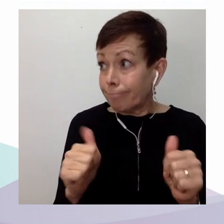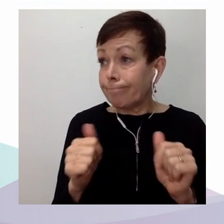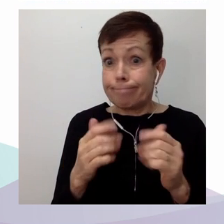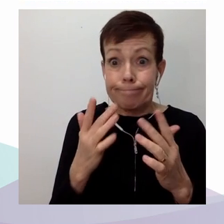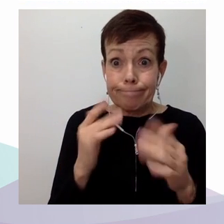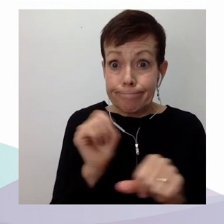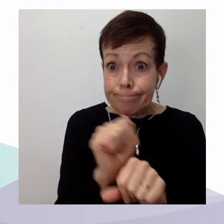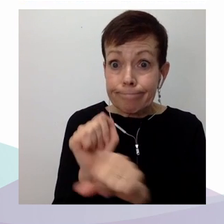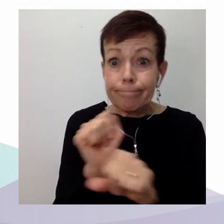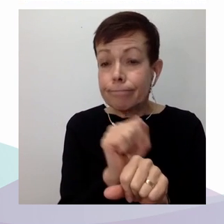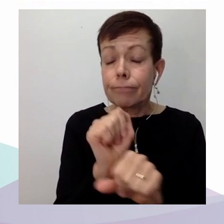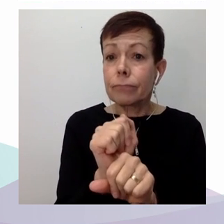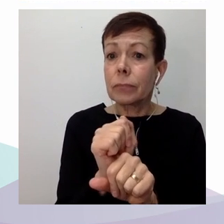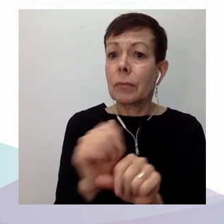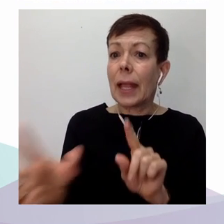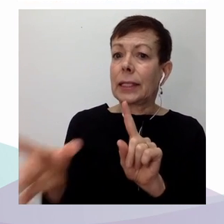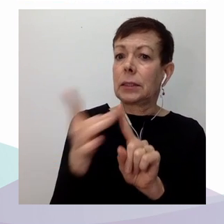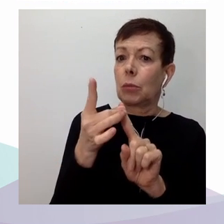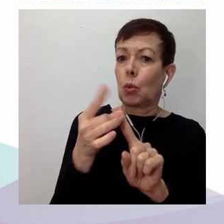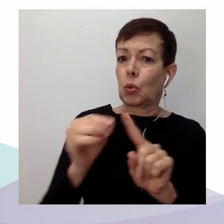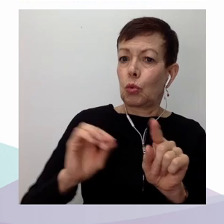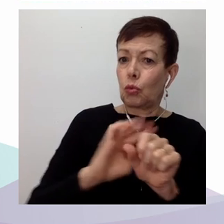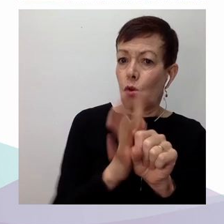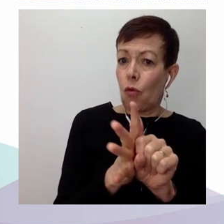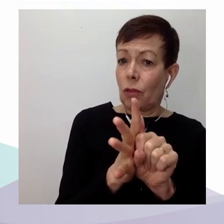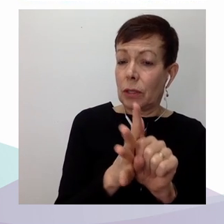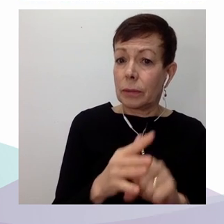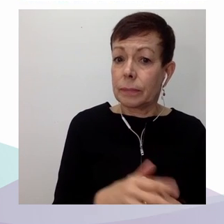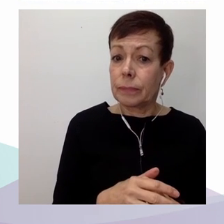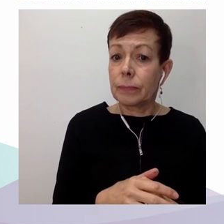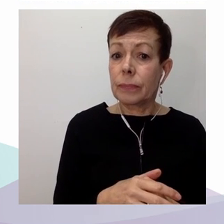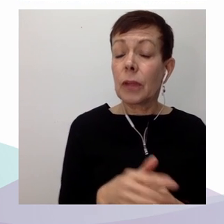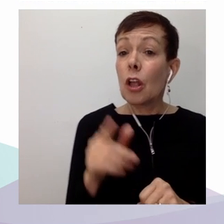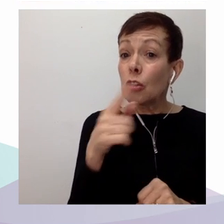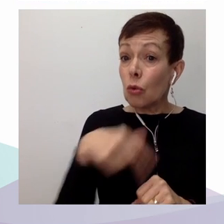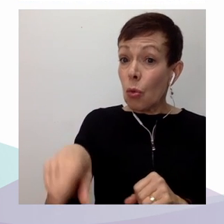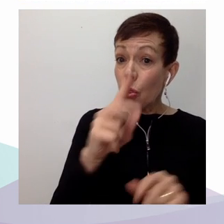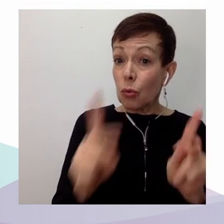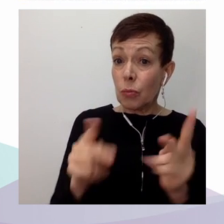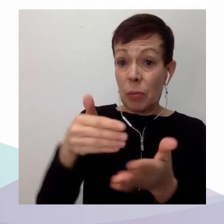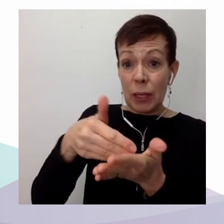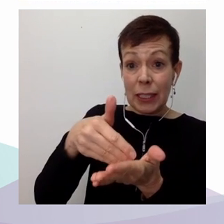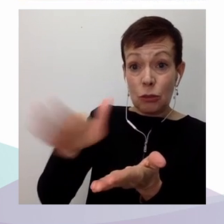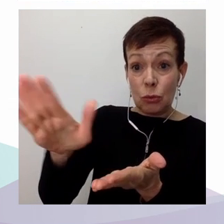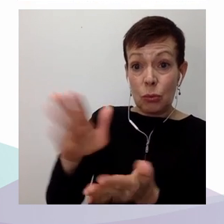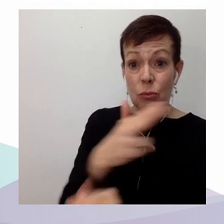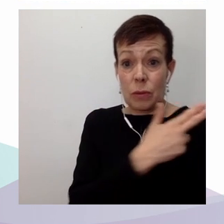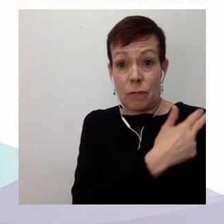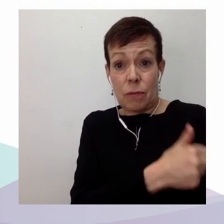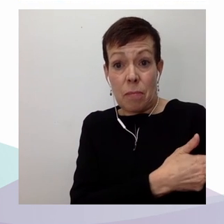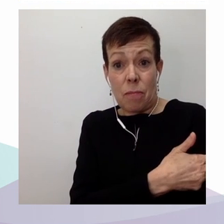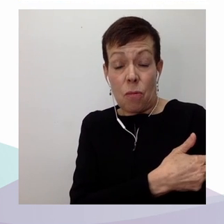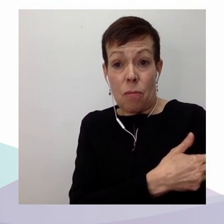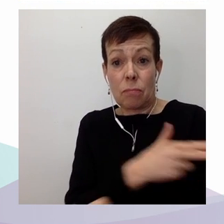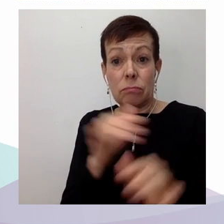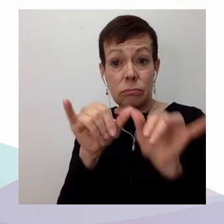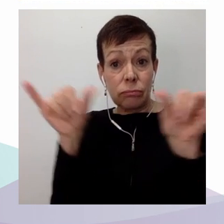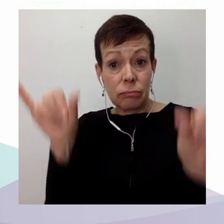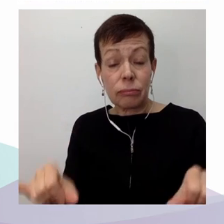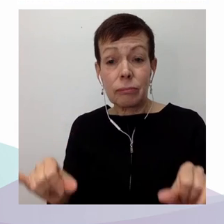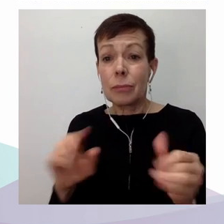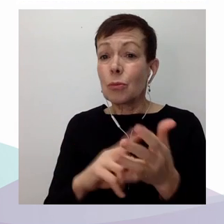vulnérables à la COVID-19, c'est l'ensemble de la société qui se mettait à risque, notamment à travers